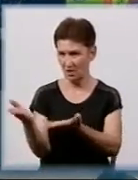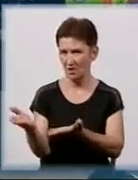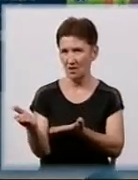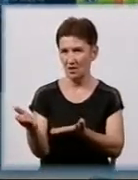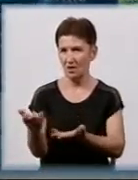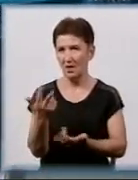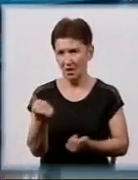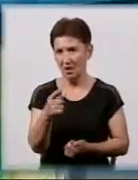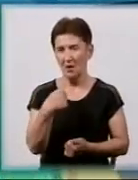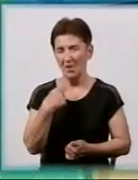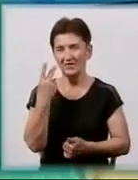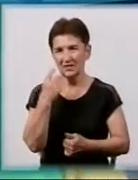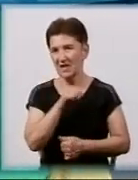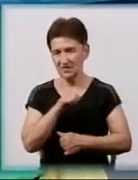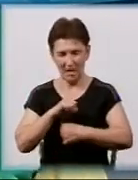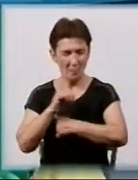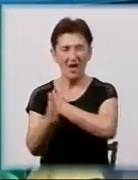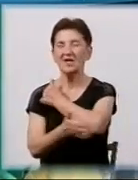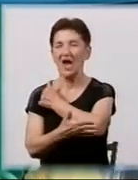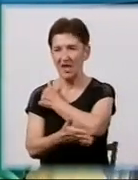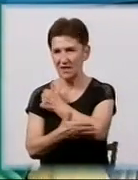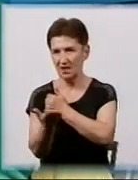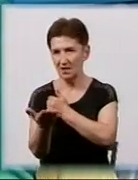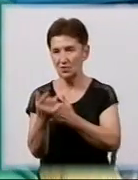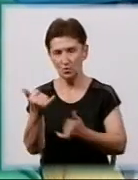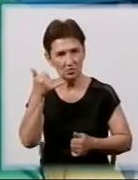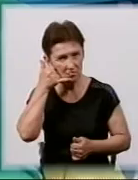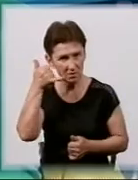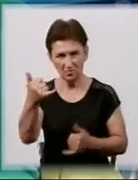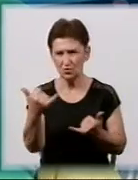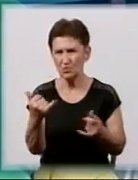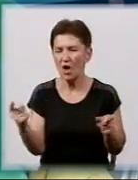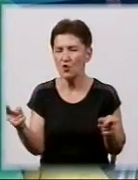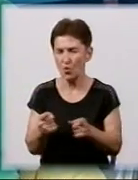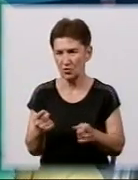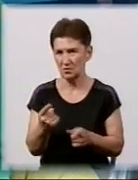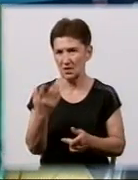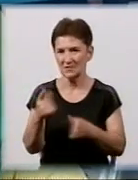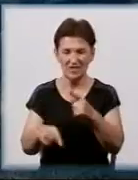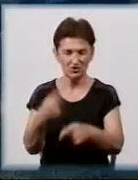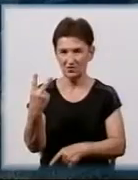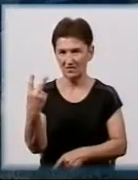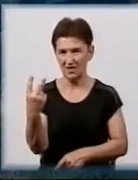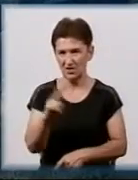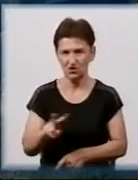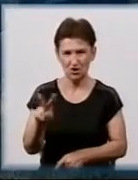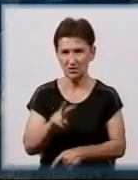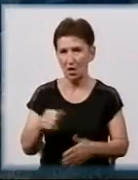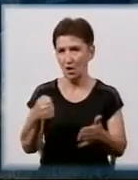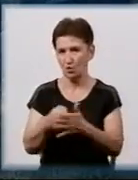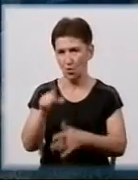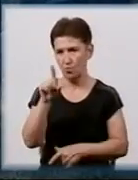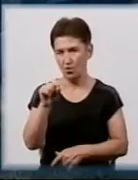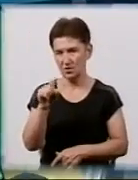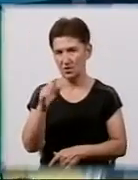звичайно, крайні, як завжди. Ось зараз позвонили, сьогодні короткий день, якщо через два часи не вигрузиться, то все. До понеділка прийдеться